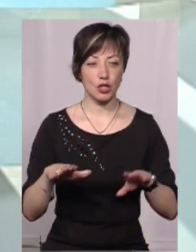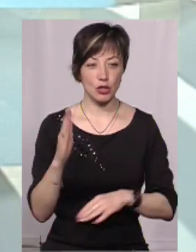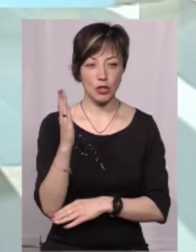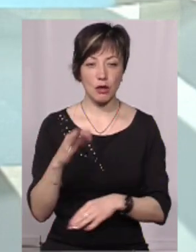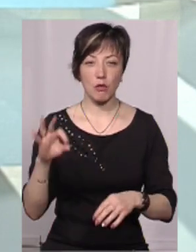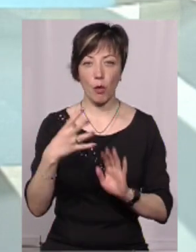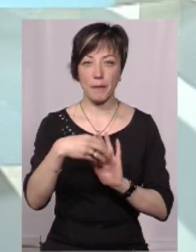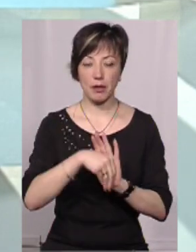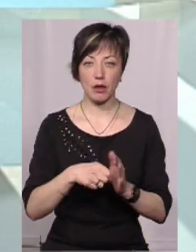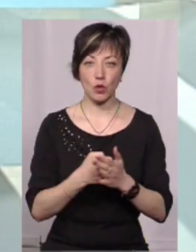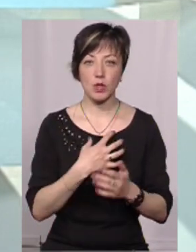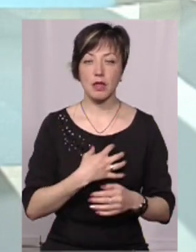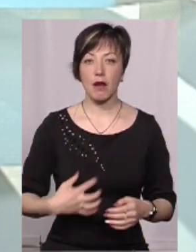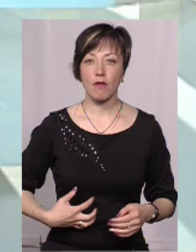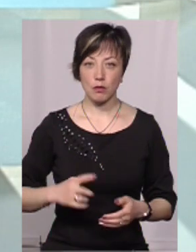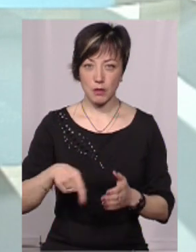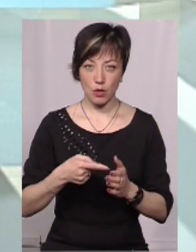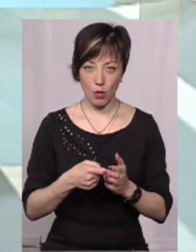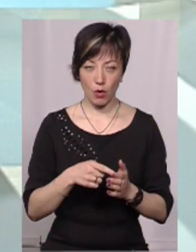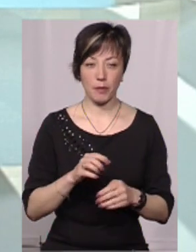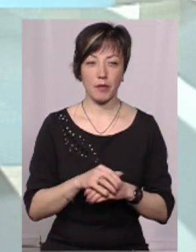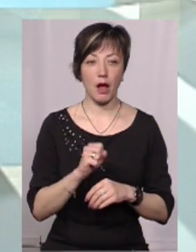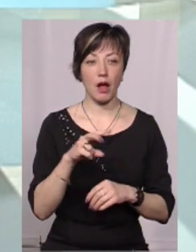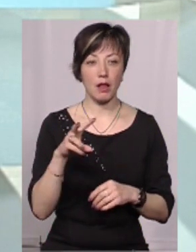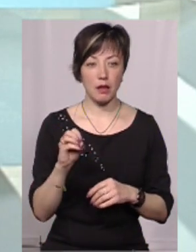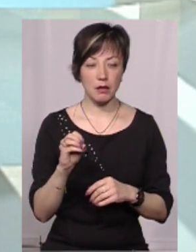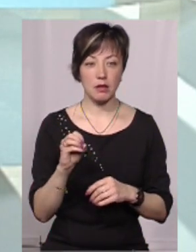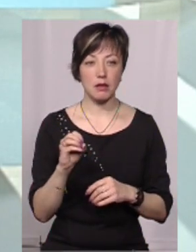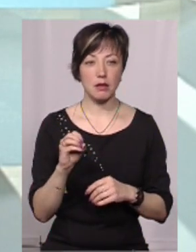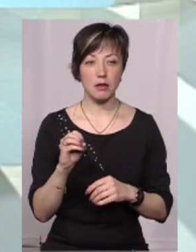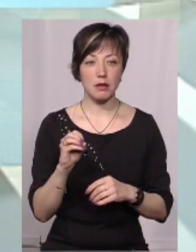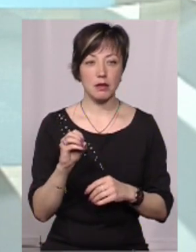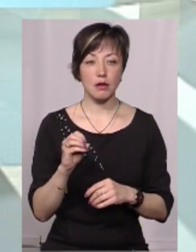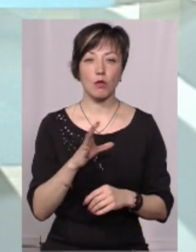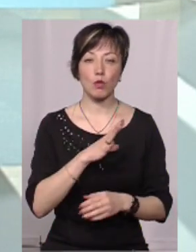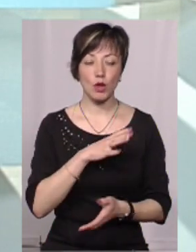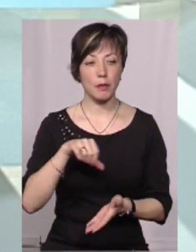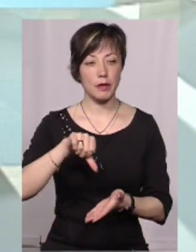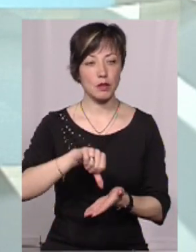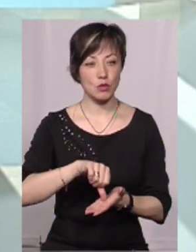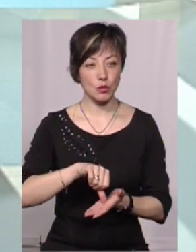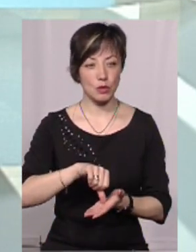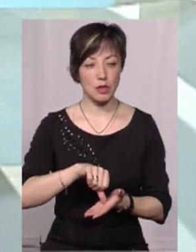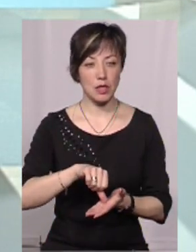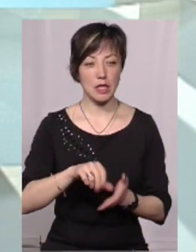про приєднання до Славуцької міської. Але були присутні